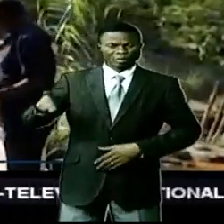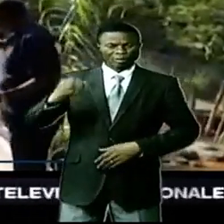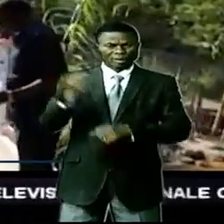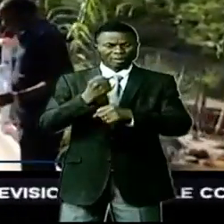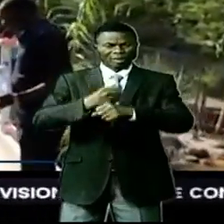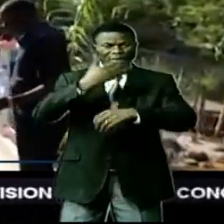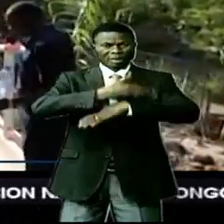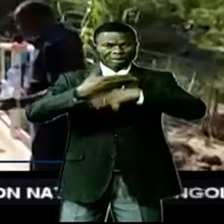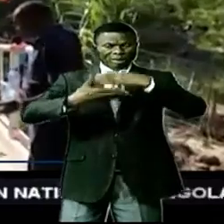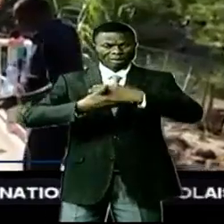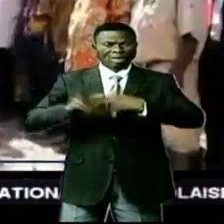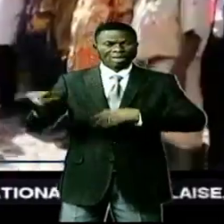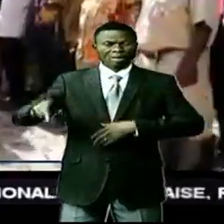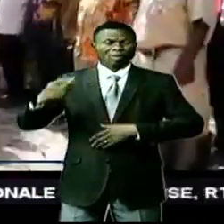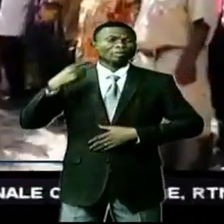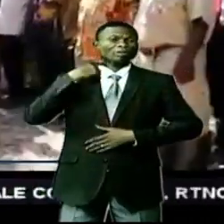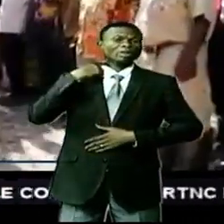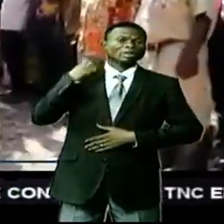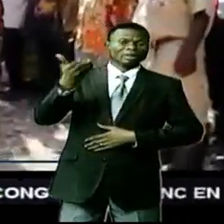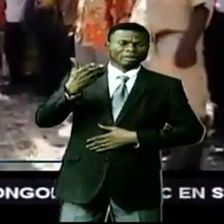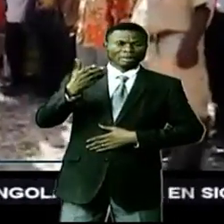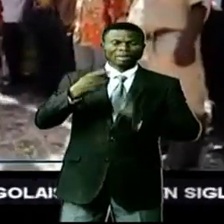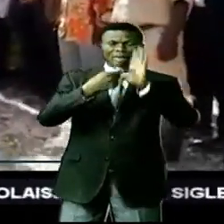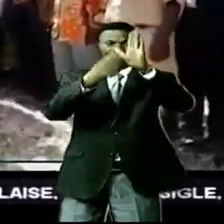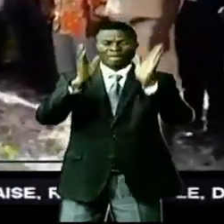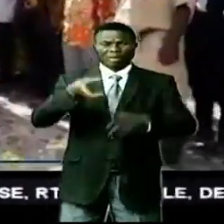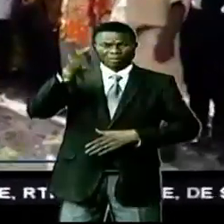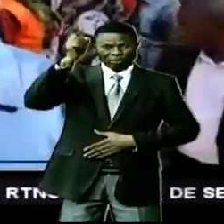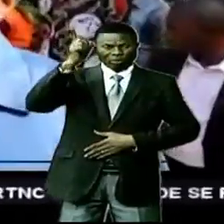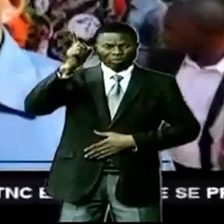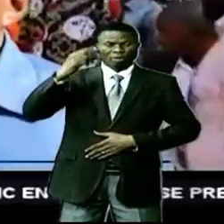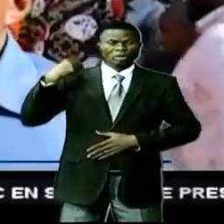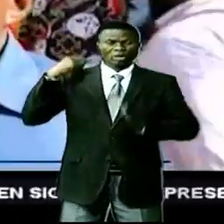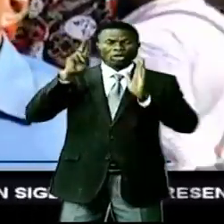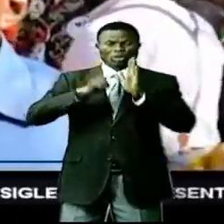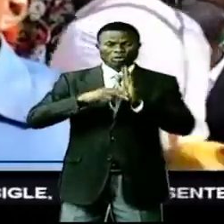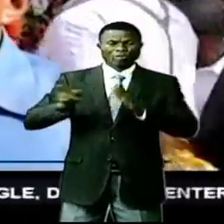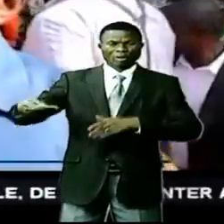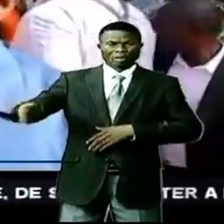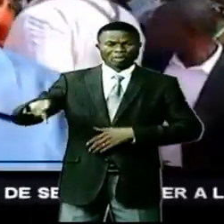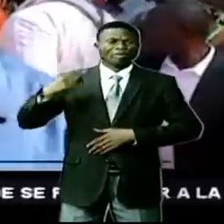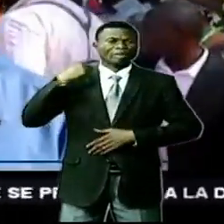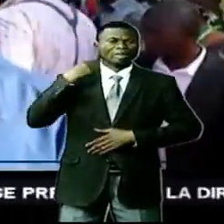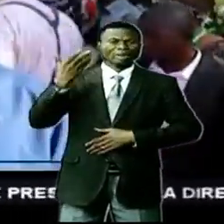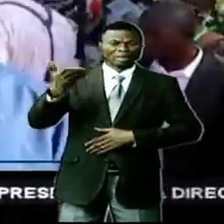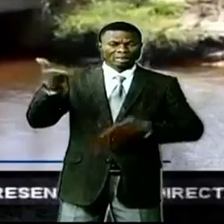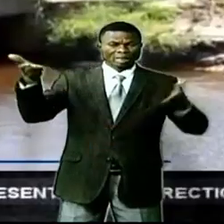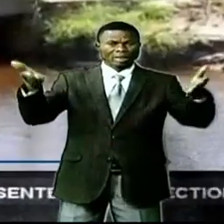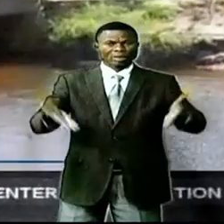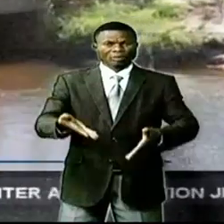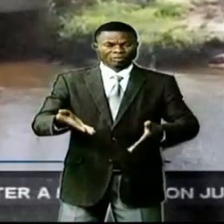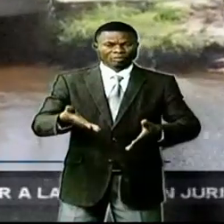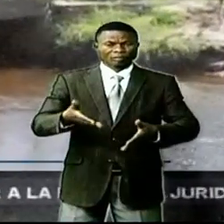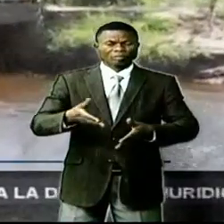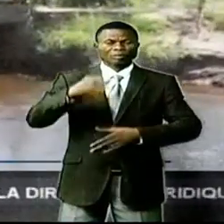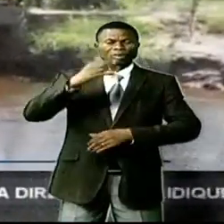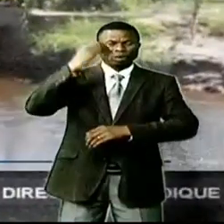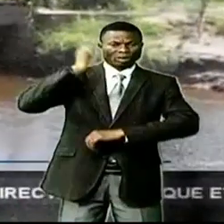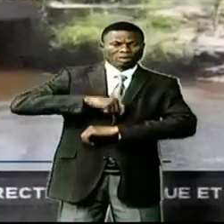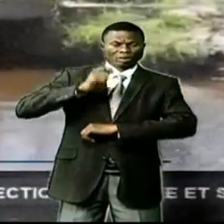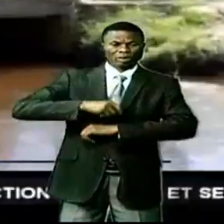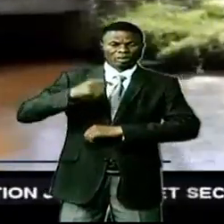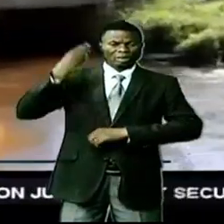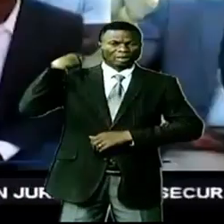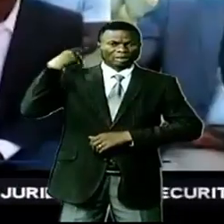infrastructures de la province du Congo, représentant personnel du gouverneur Jean-Marie Petipetti. C'était en présence du bâtonnier national et